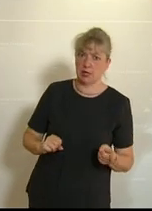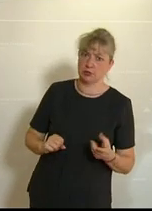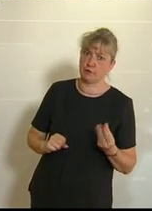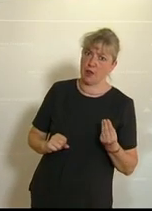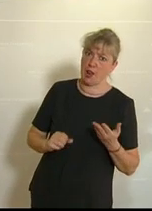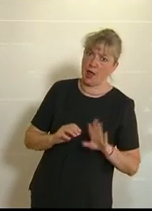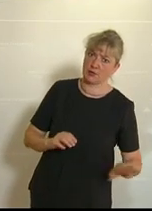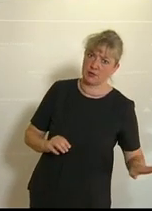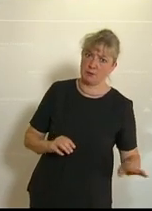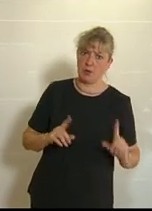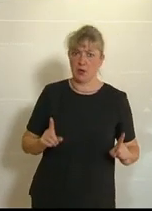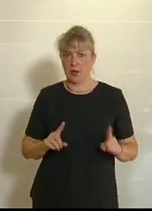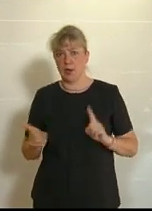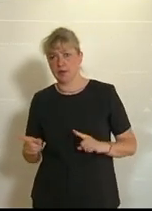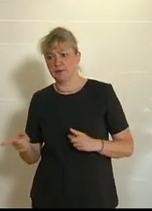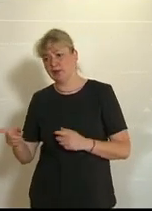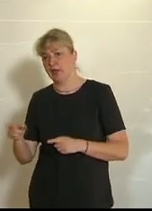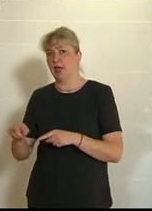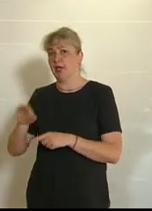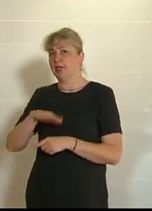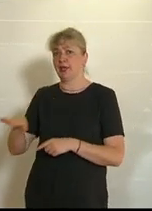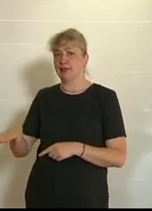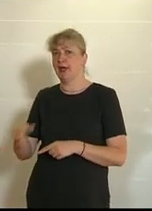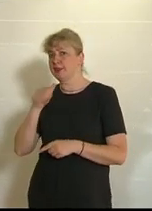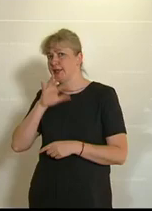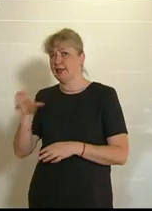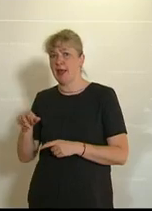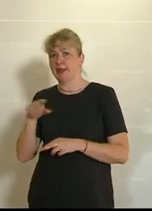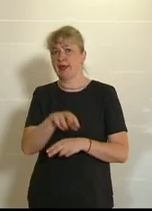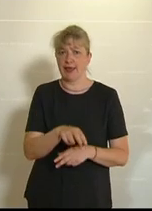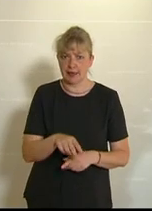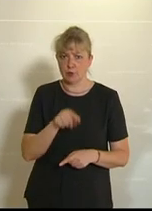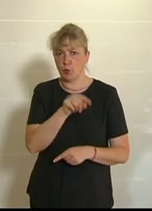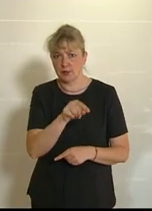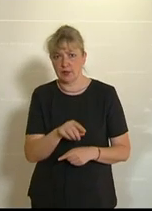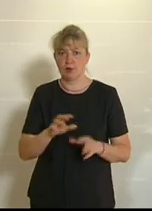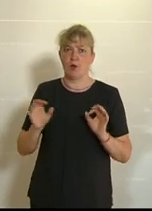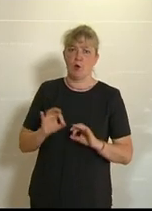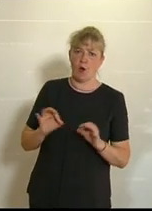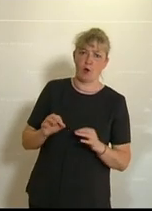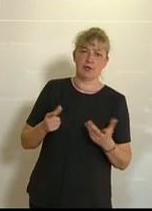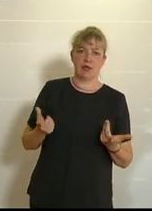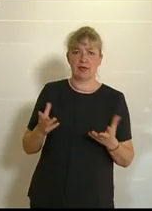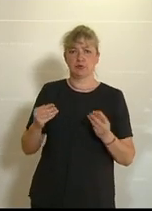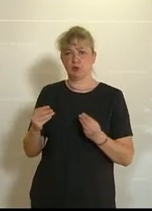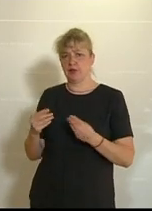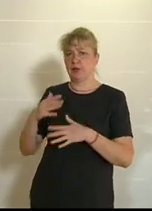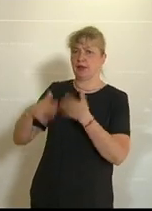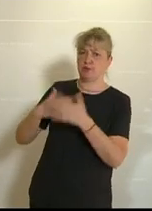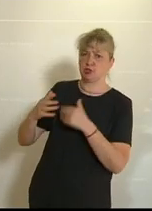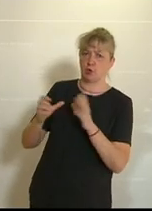Dann heißt es, der Kreis der Kinder, die dorthin gehen, ist zu klein. Dann heißt es, der Kreis der Kinder ist zu homogen oder zu heterogen.